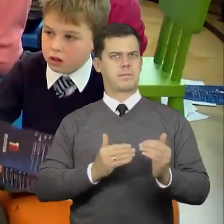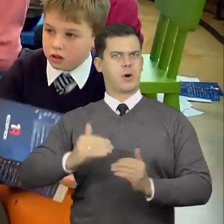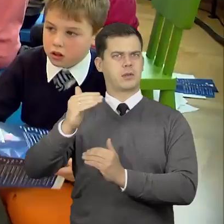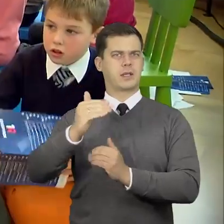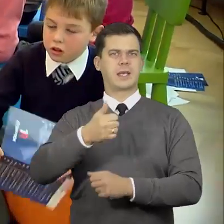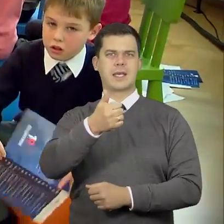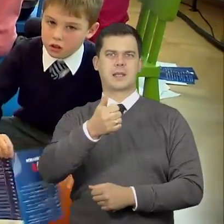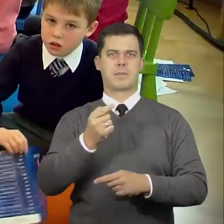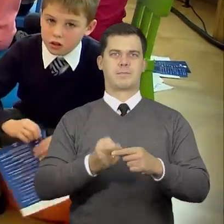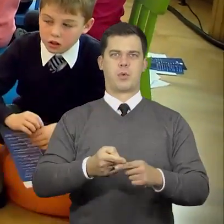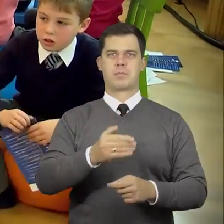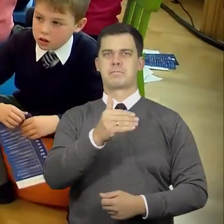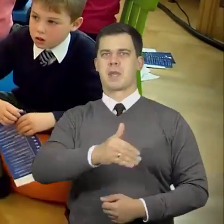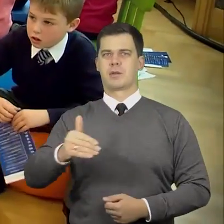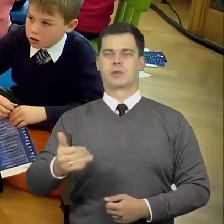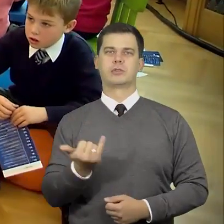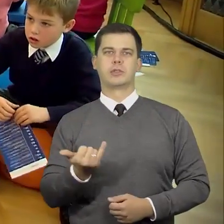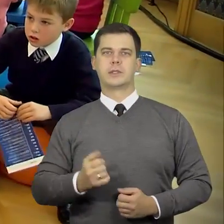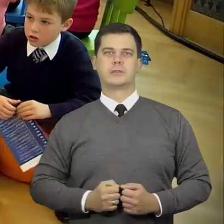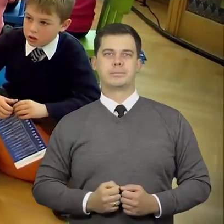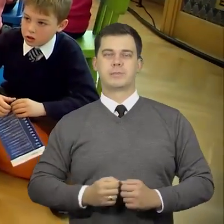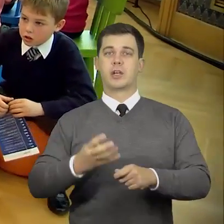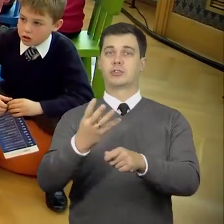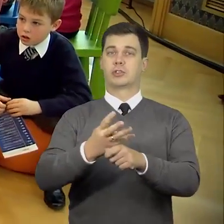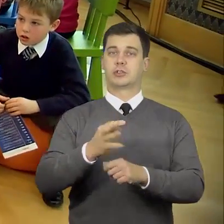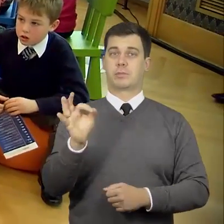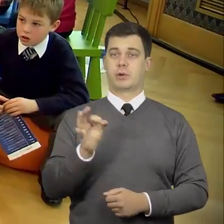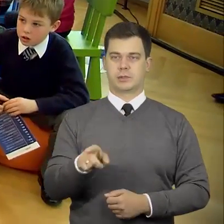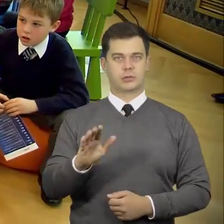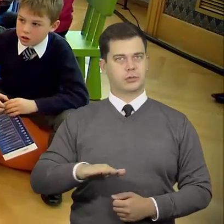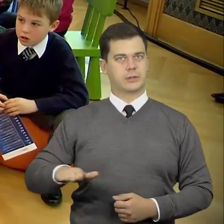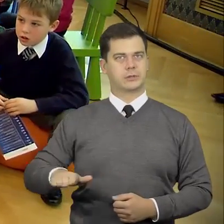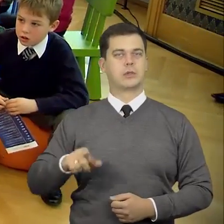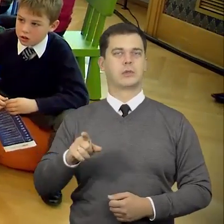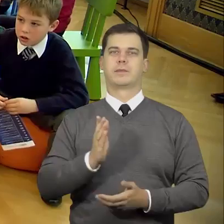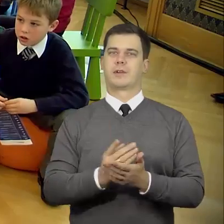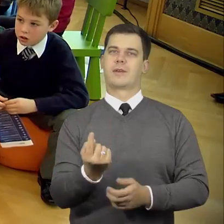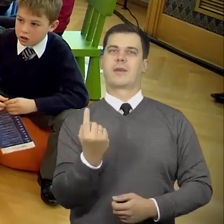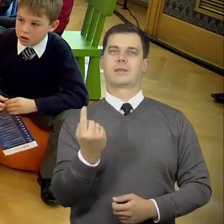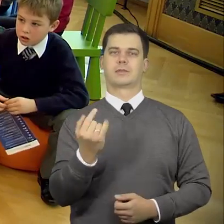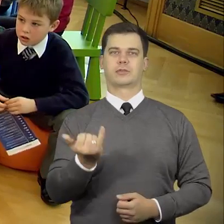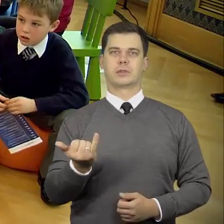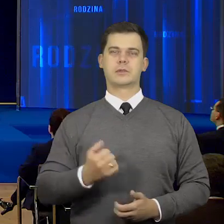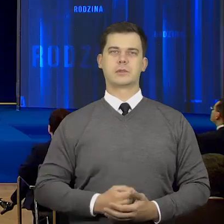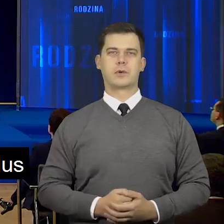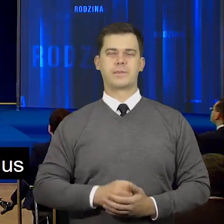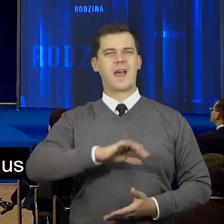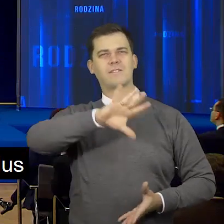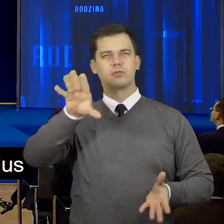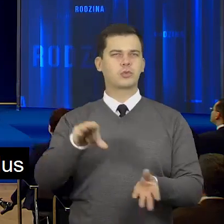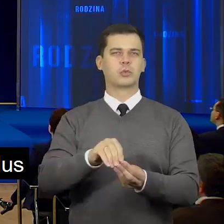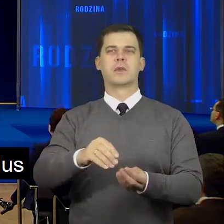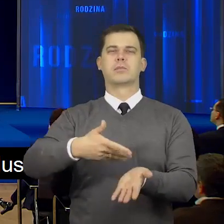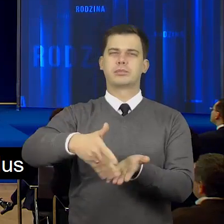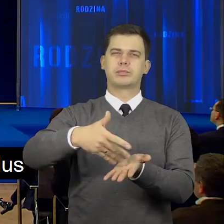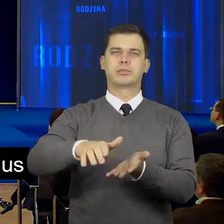ponad 1,5 mln dzieci. 40% z nich stanowią jedynacy. W sumie